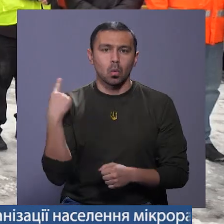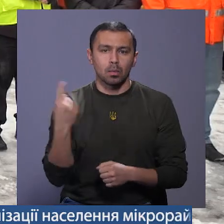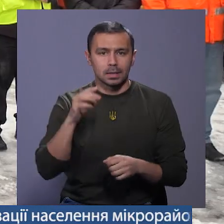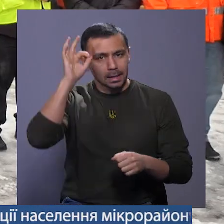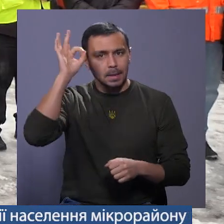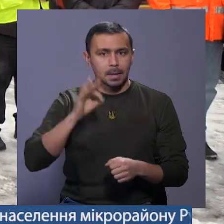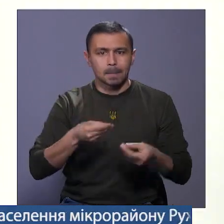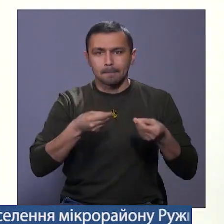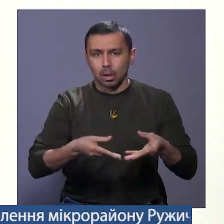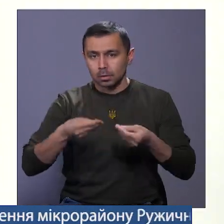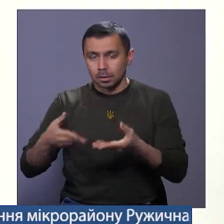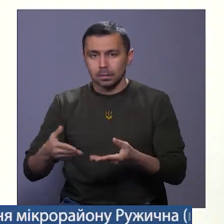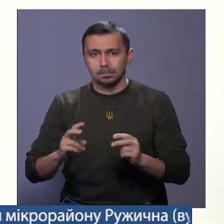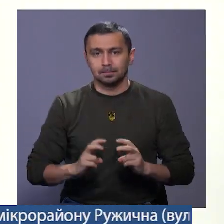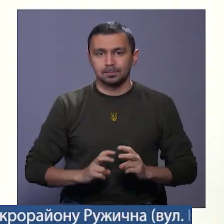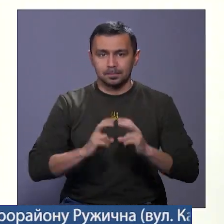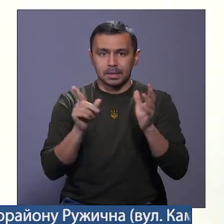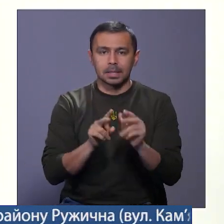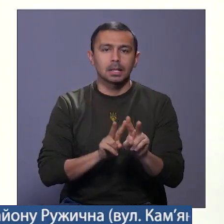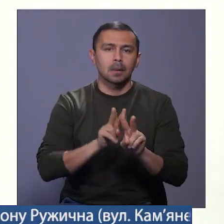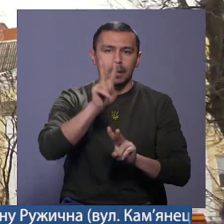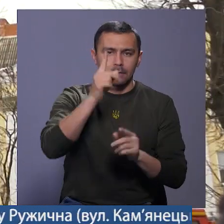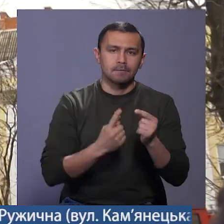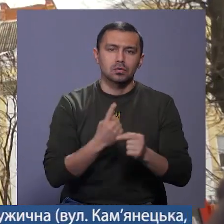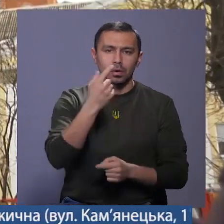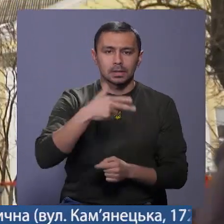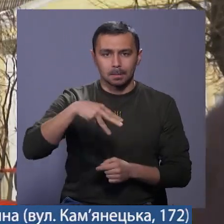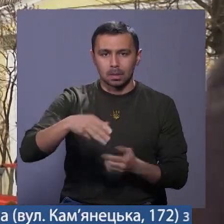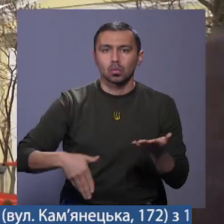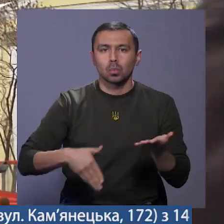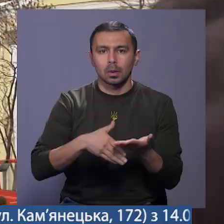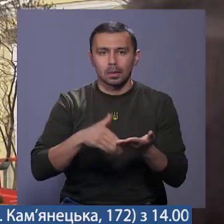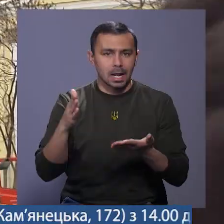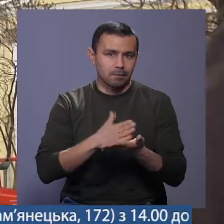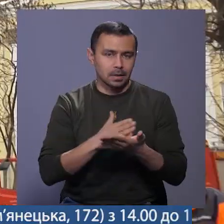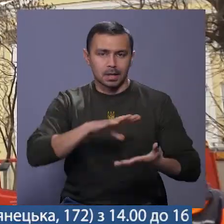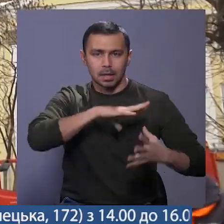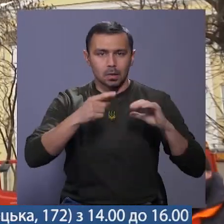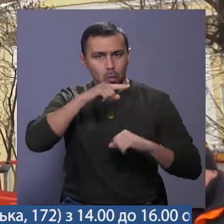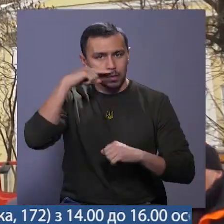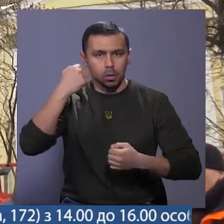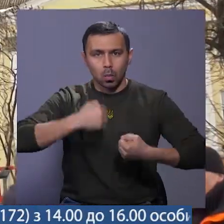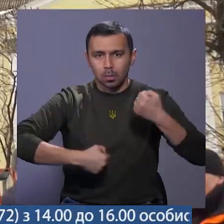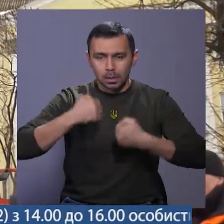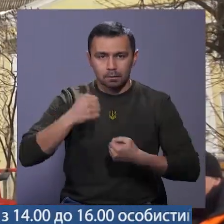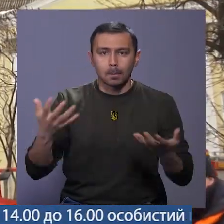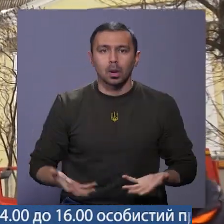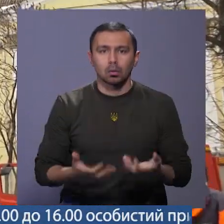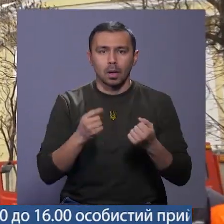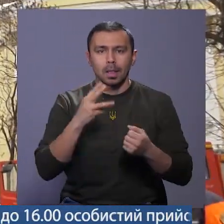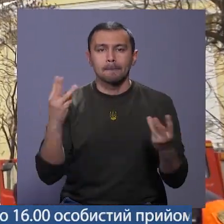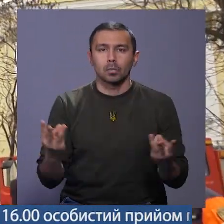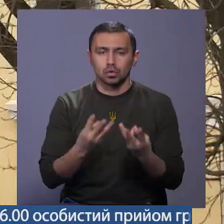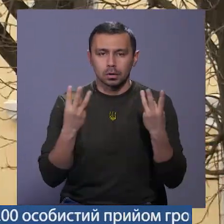німецькі благодійники. Підіймач з драбиною висотою 30 метрів допомагатиме у ліквідації наслідків російських обстрілів та перетунку на